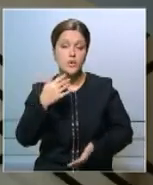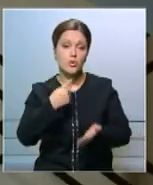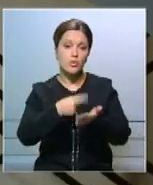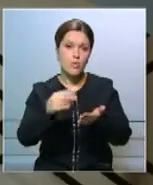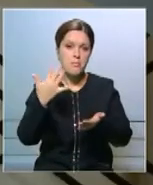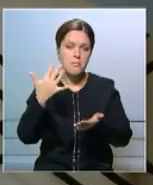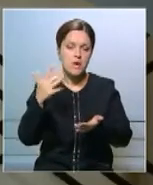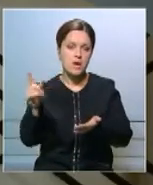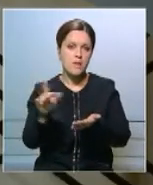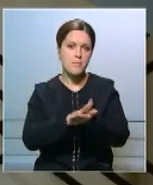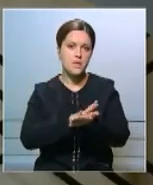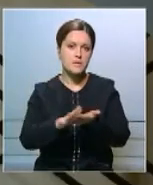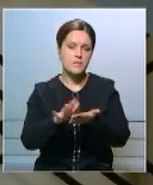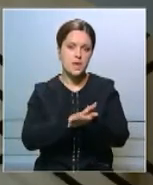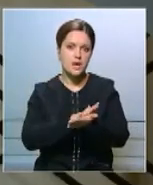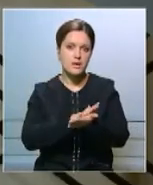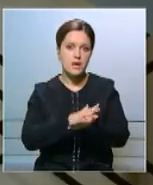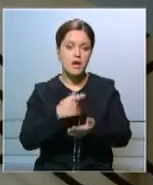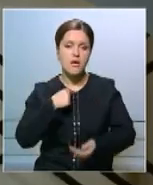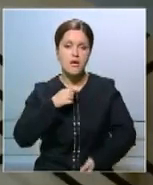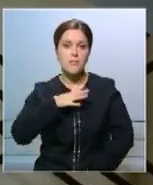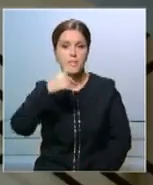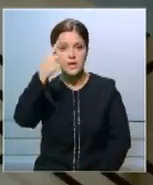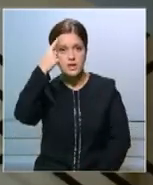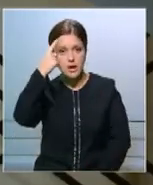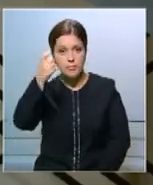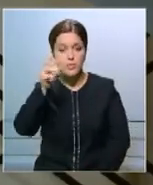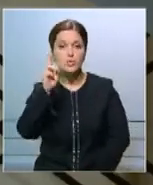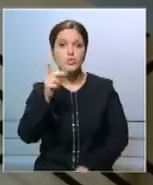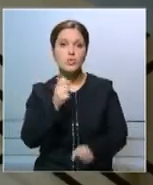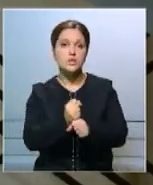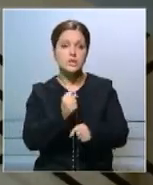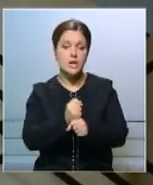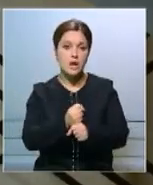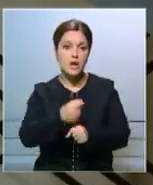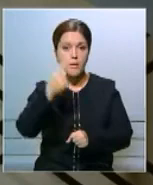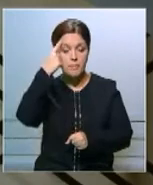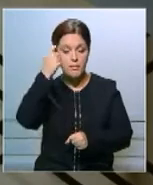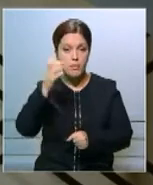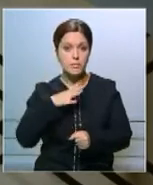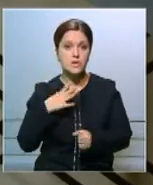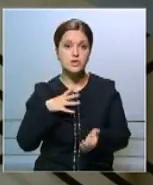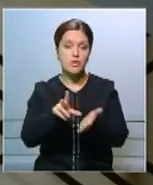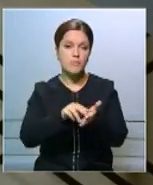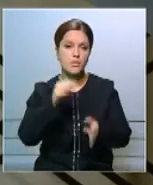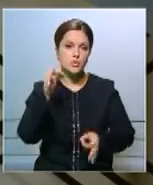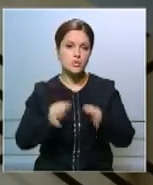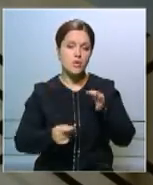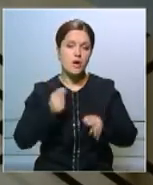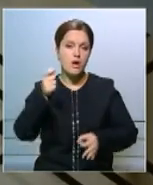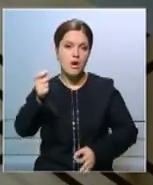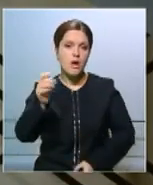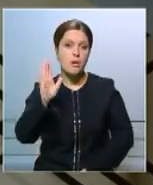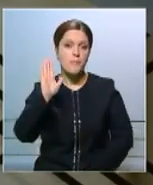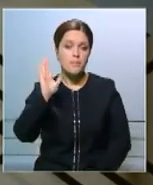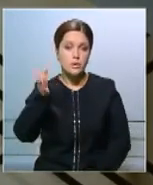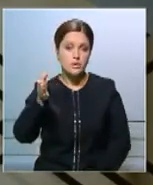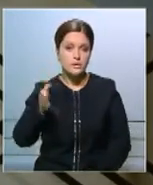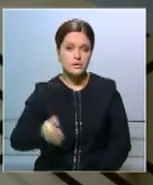50 на хоров ездить. Я обращался, кто ключи делает, предупреждала, что мы подадим в суд. Так как